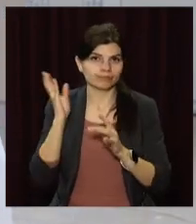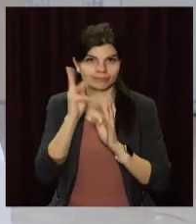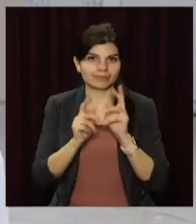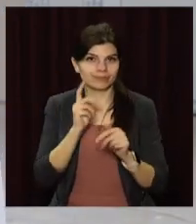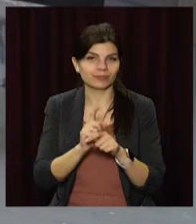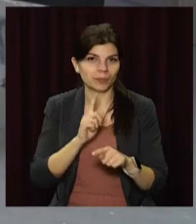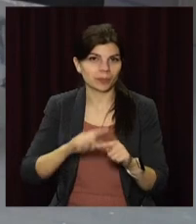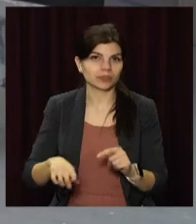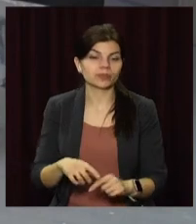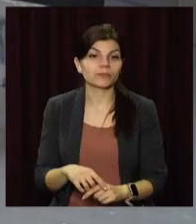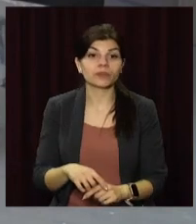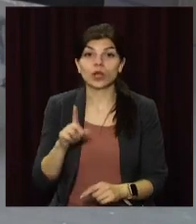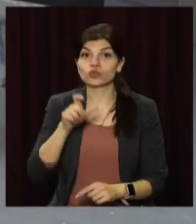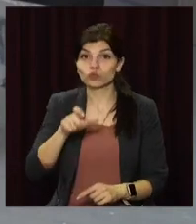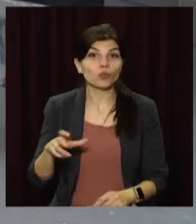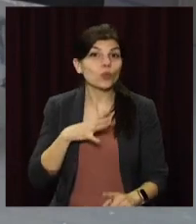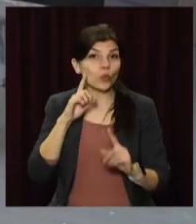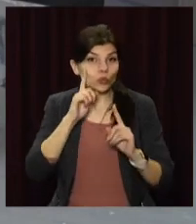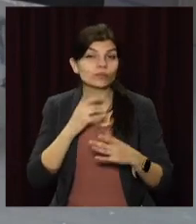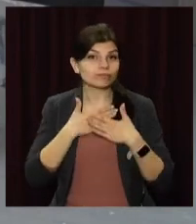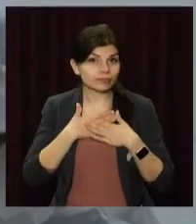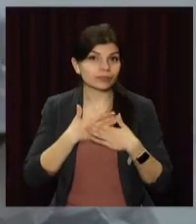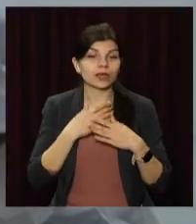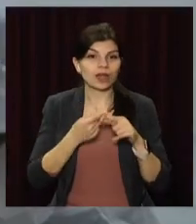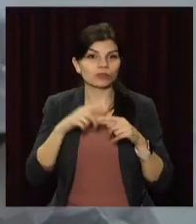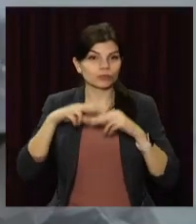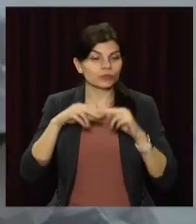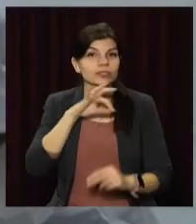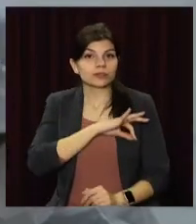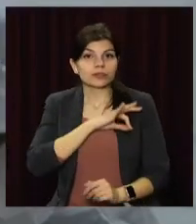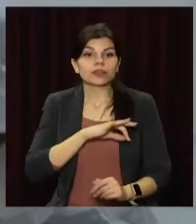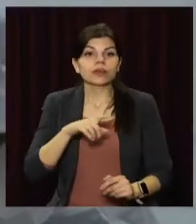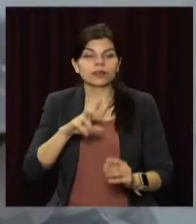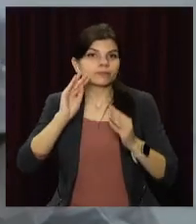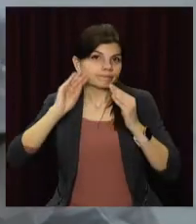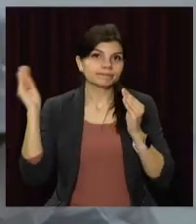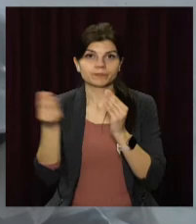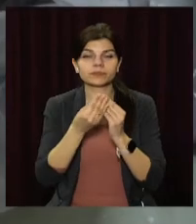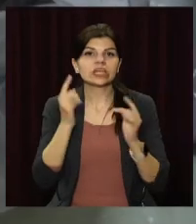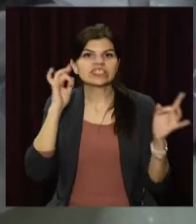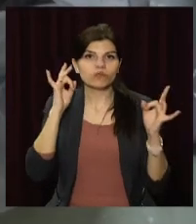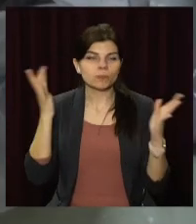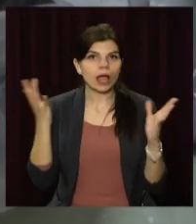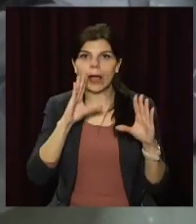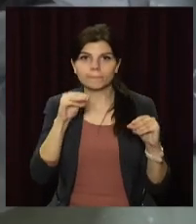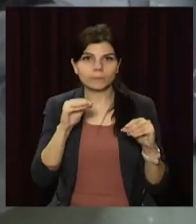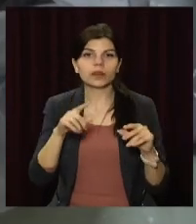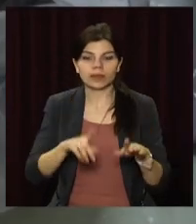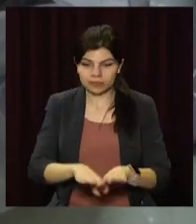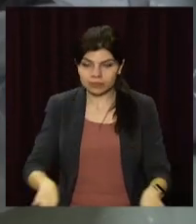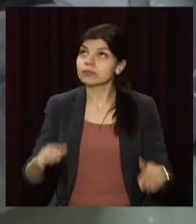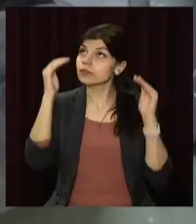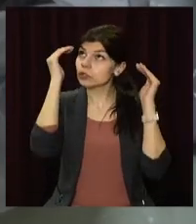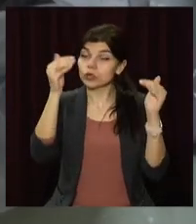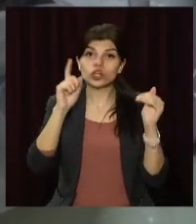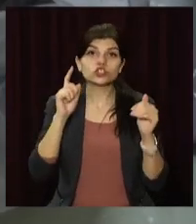больним. Щоб пацієнтам було комфортно і затишно, будівельники використовують ізолюючі матеріали. Це спеціальні лінолеум та стеля,